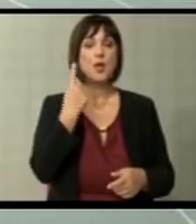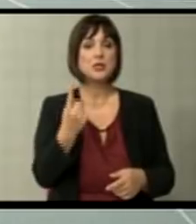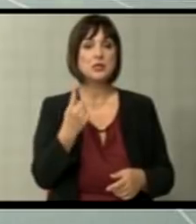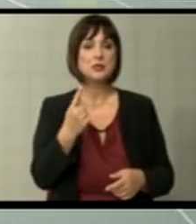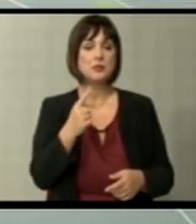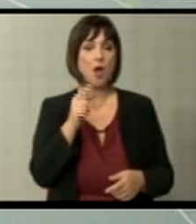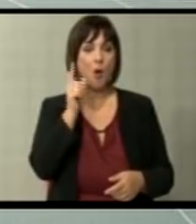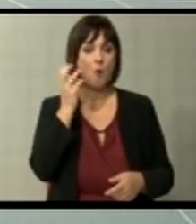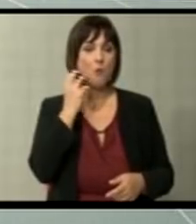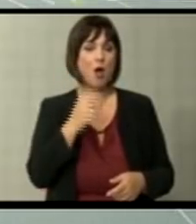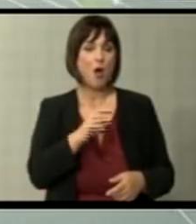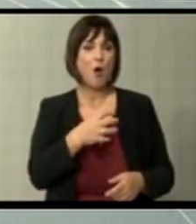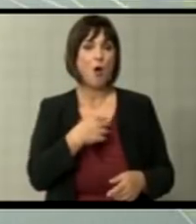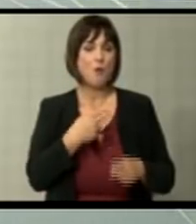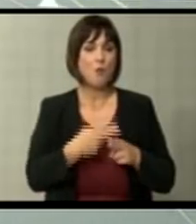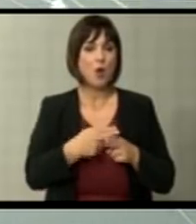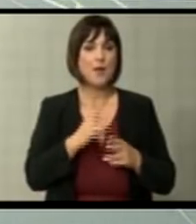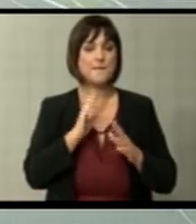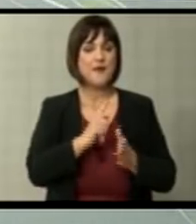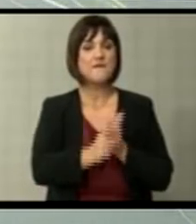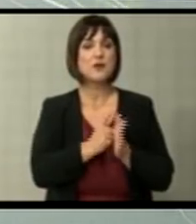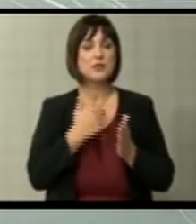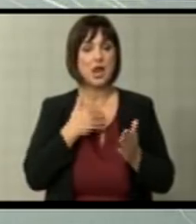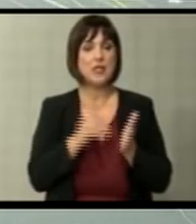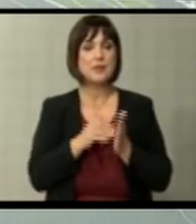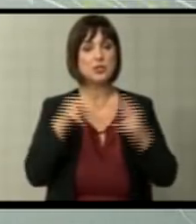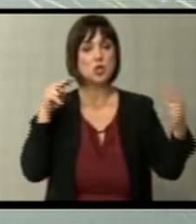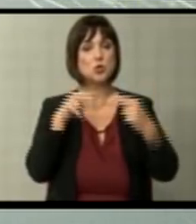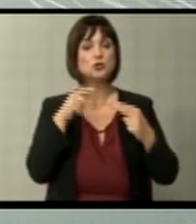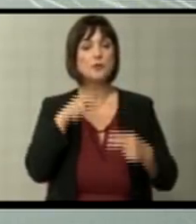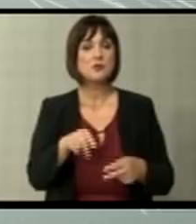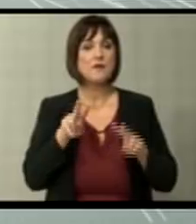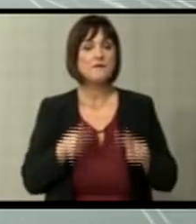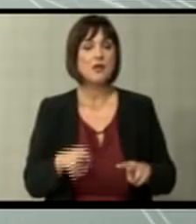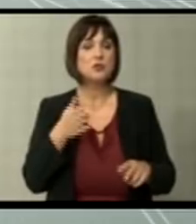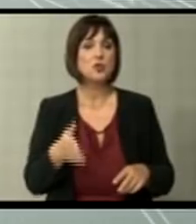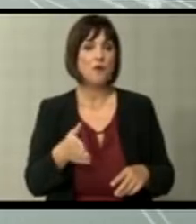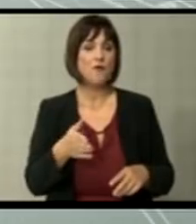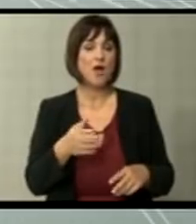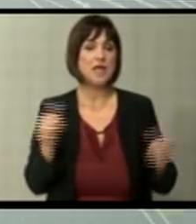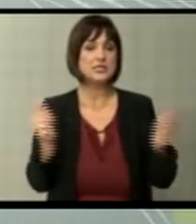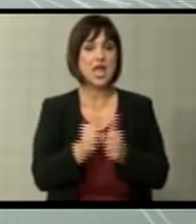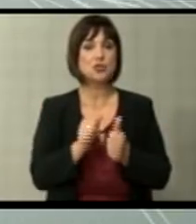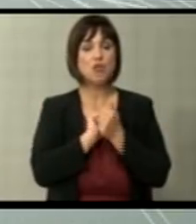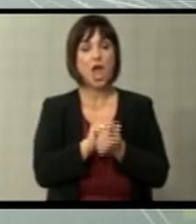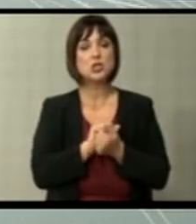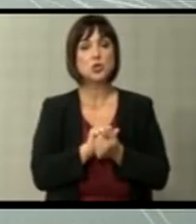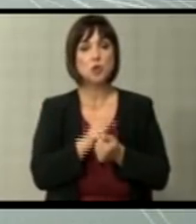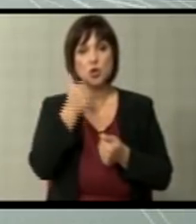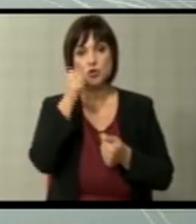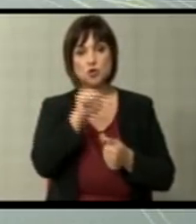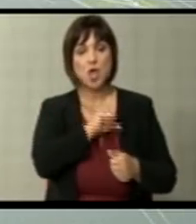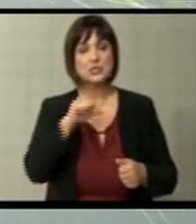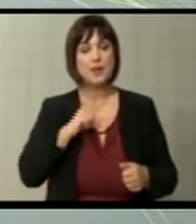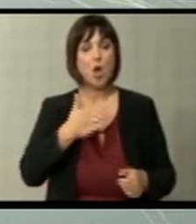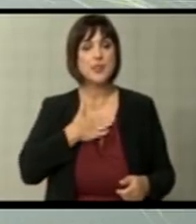болен период каде што ќе треба ние да се соочиме со реалността во та заедничка историја што е